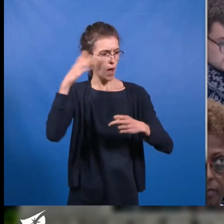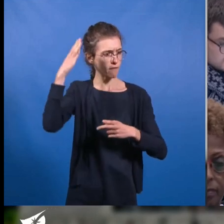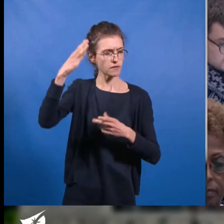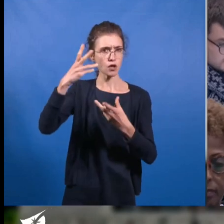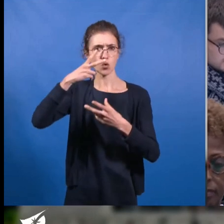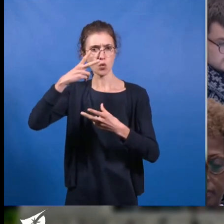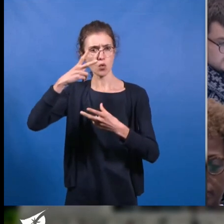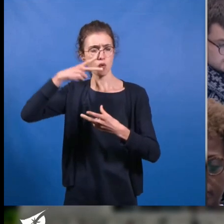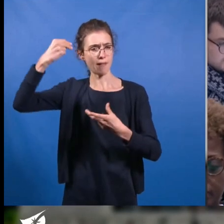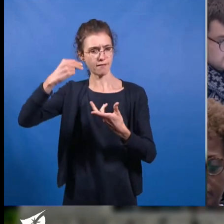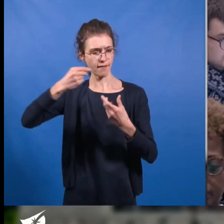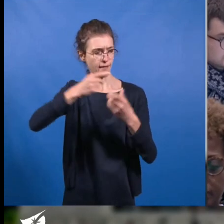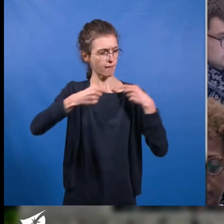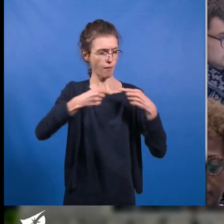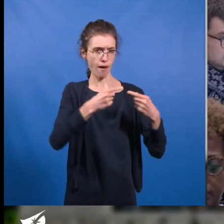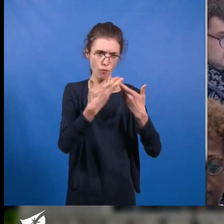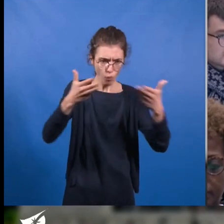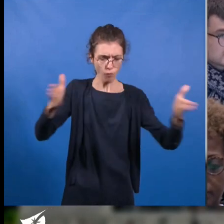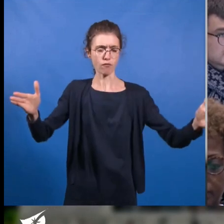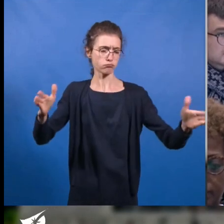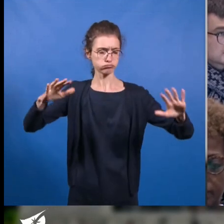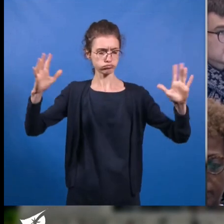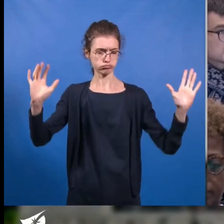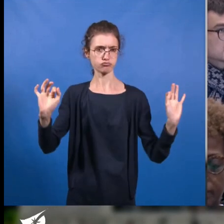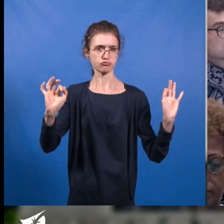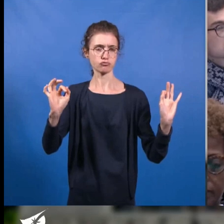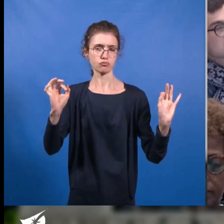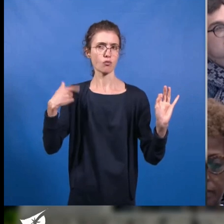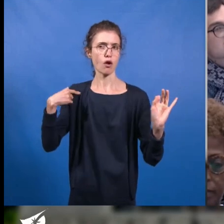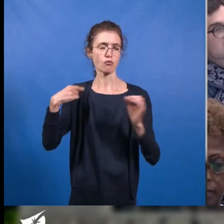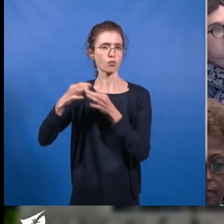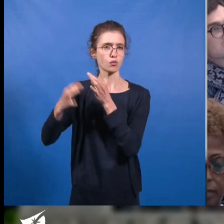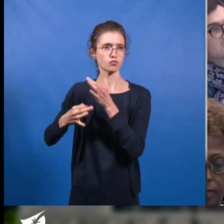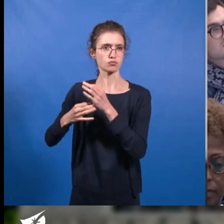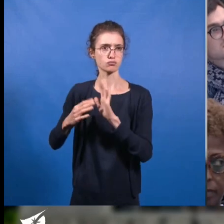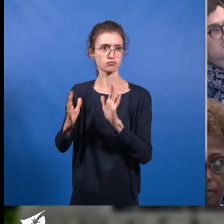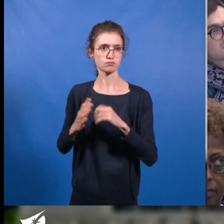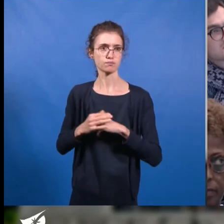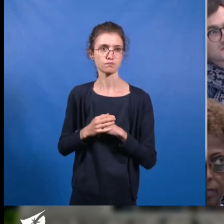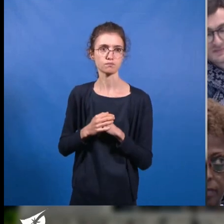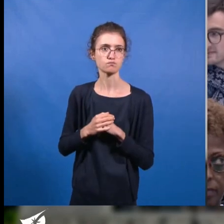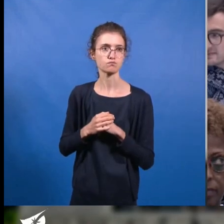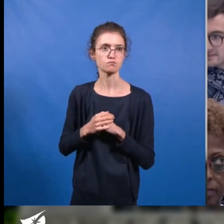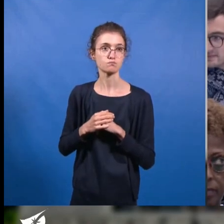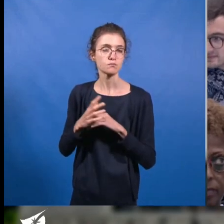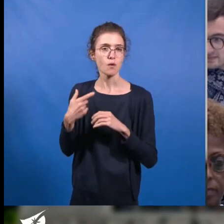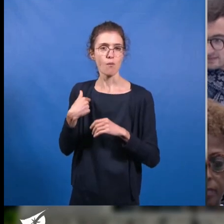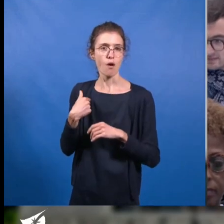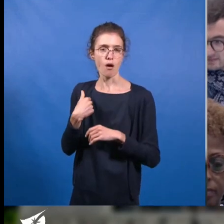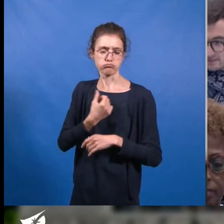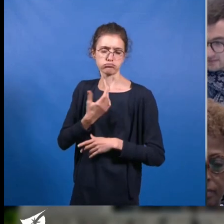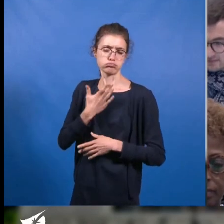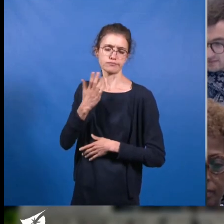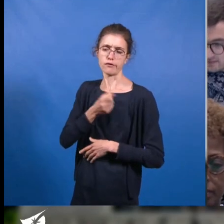en vous offrant ces quelques lignes de Pierre Paolo Pasolini en conclusion. Moi, je suis un homme ancien qui a lu les classiques,